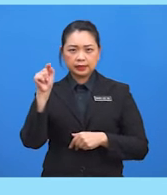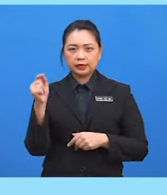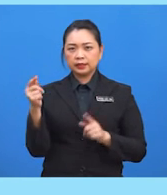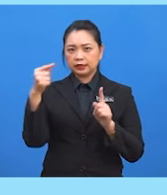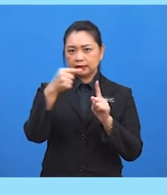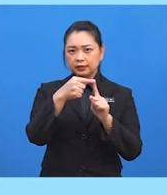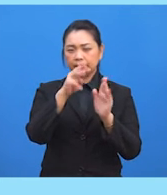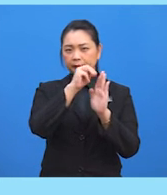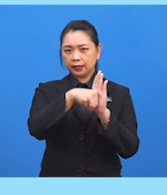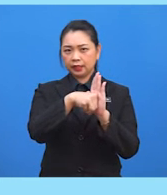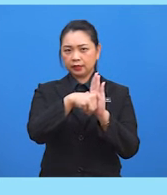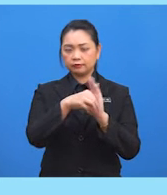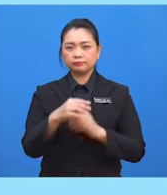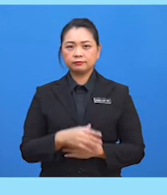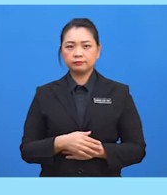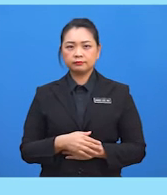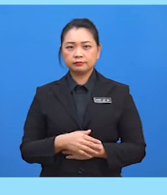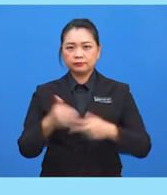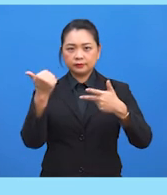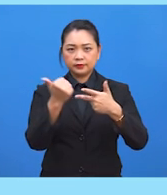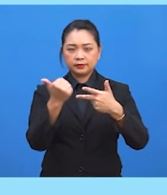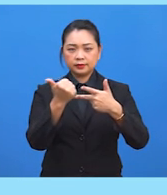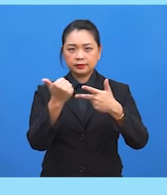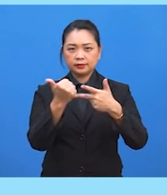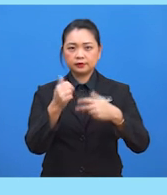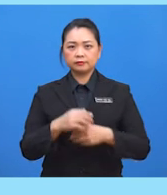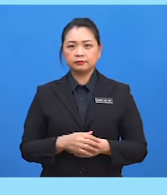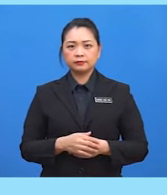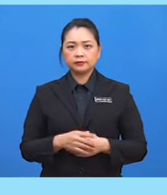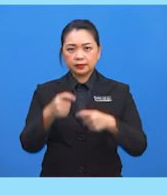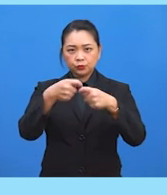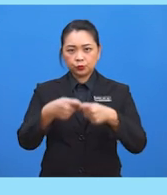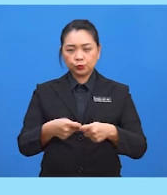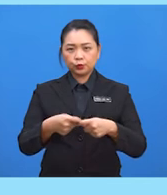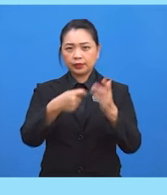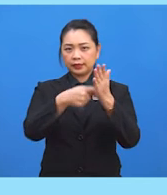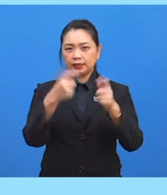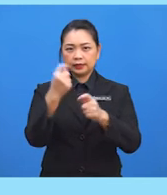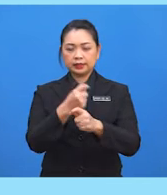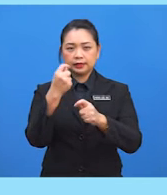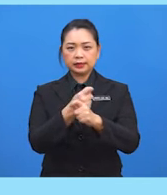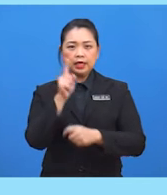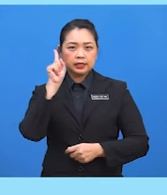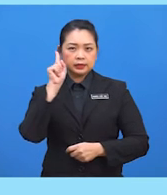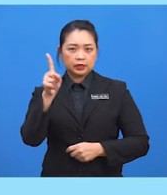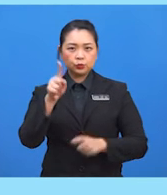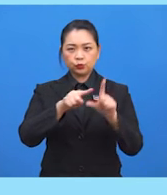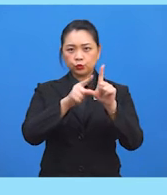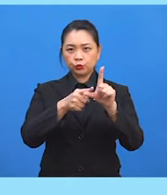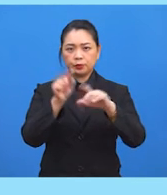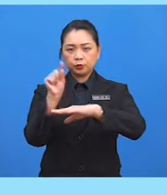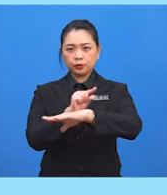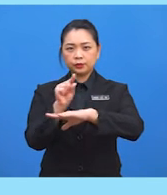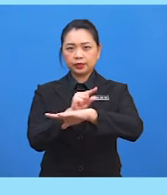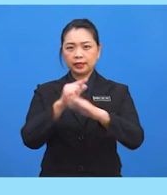Yang ketiga, menentukan nilai trigonometri suatu sudut menggunakan